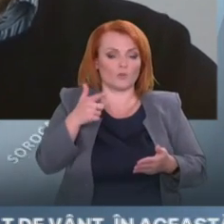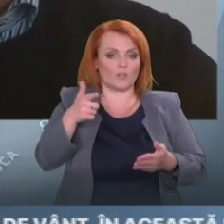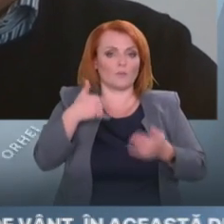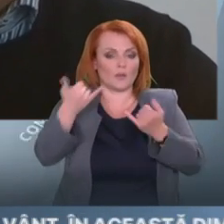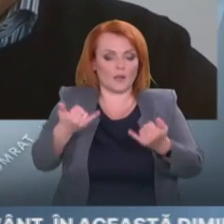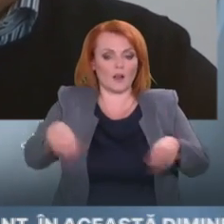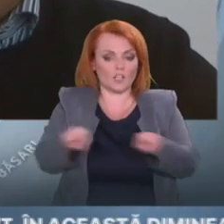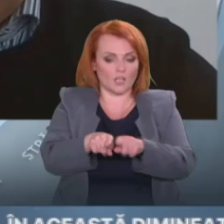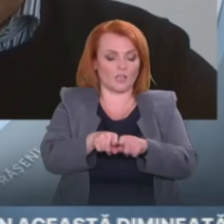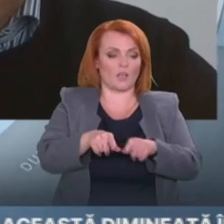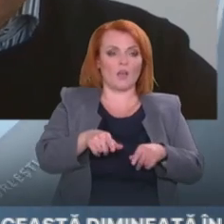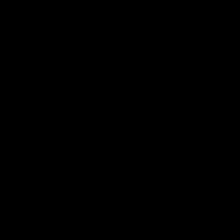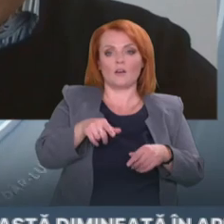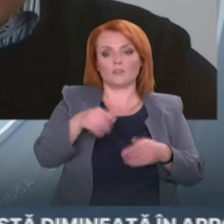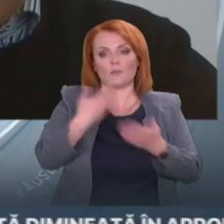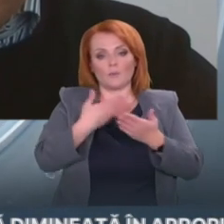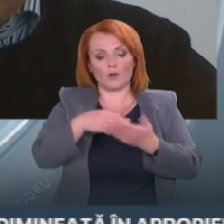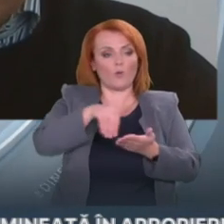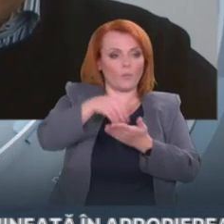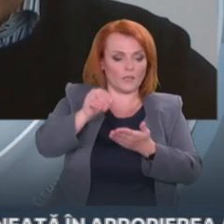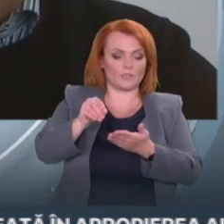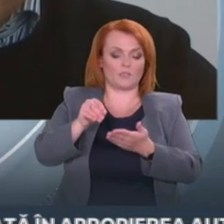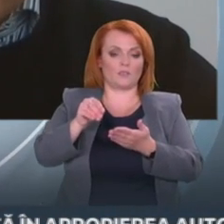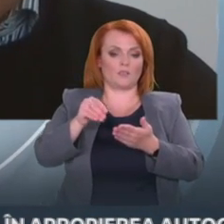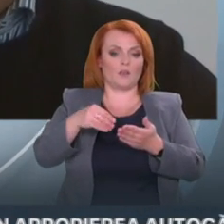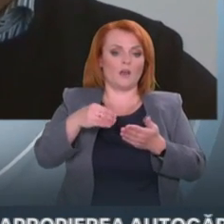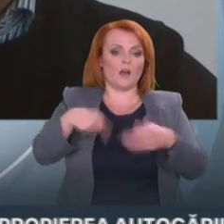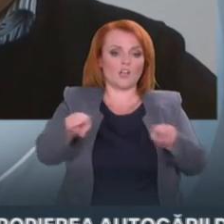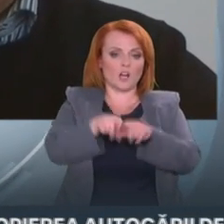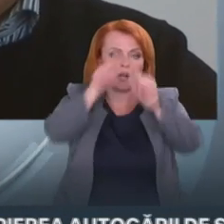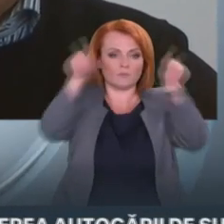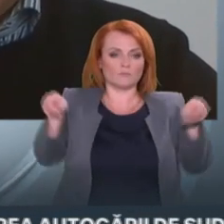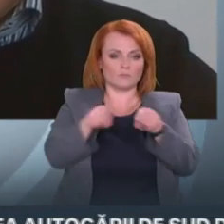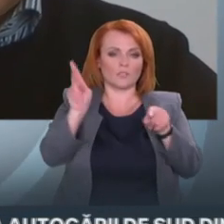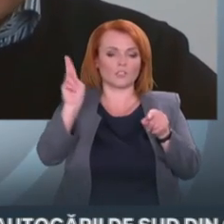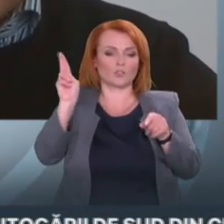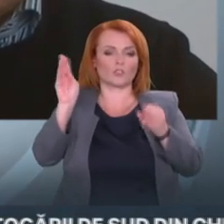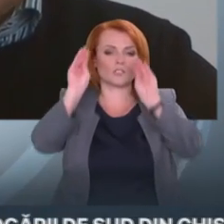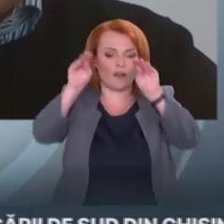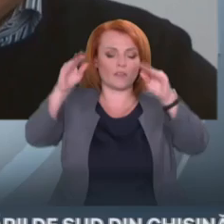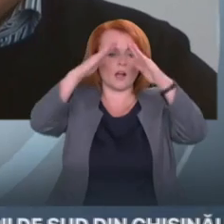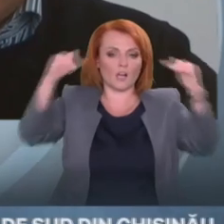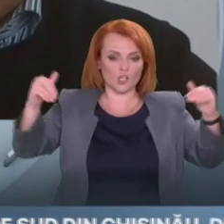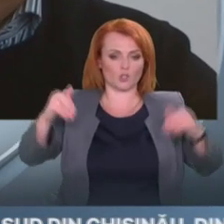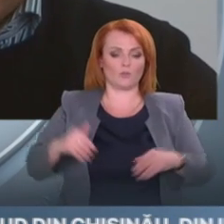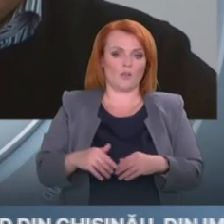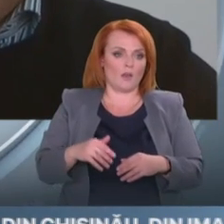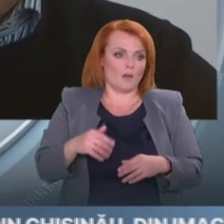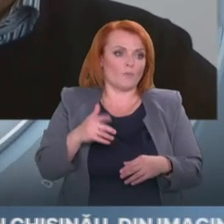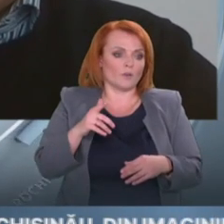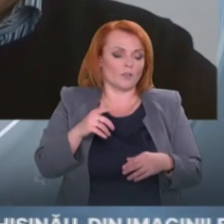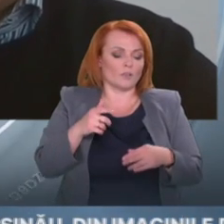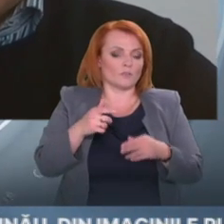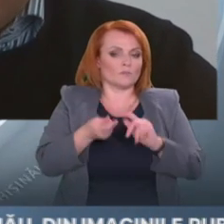compensații, la fel Gazpromului, pentru consumul de gaze naturale. Politica autorităților este de neînțeleasă. Guvernul cred că